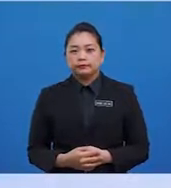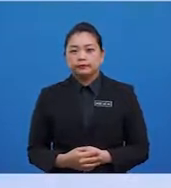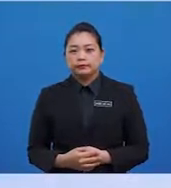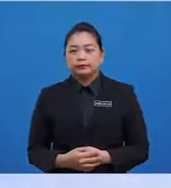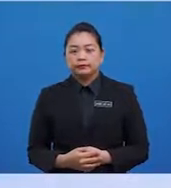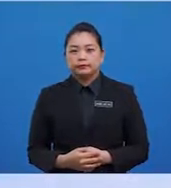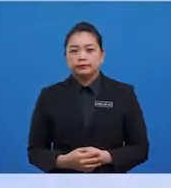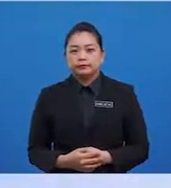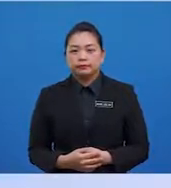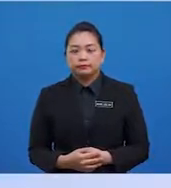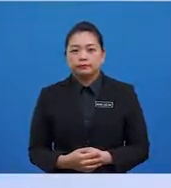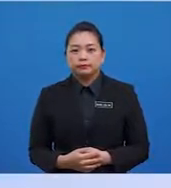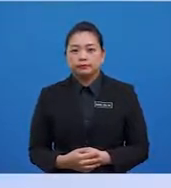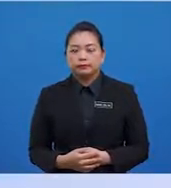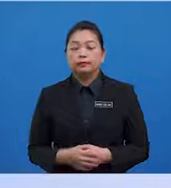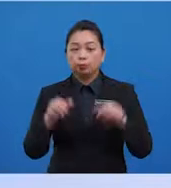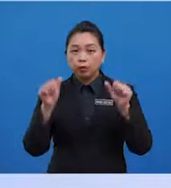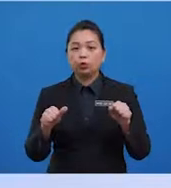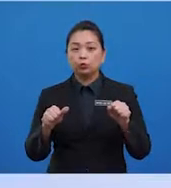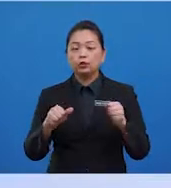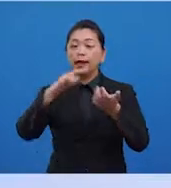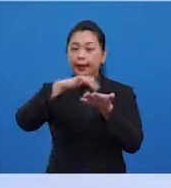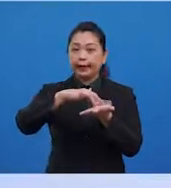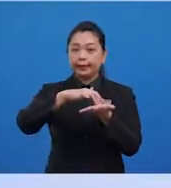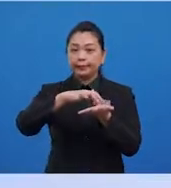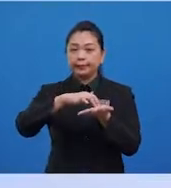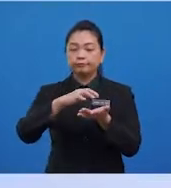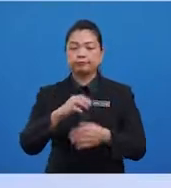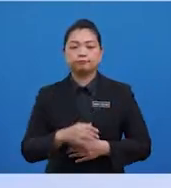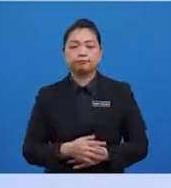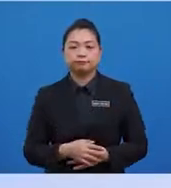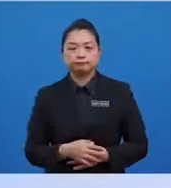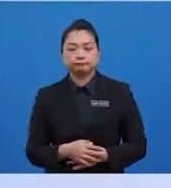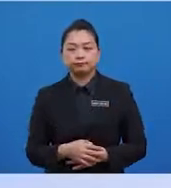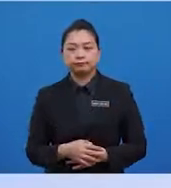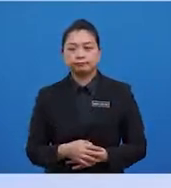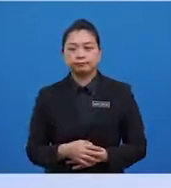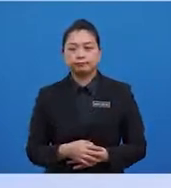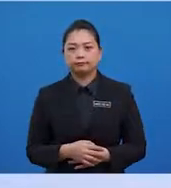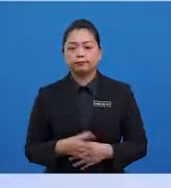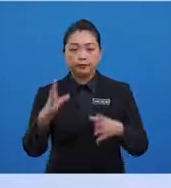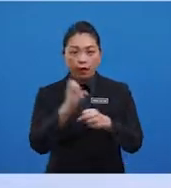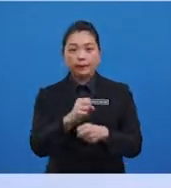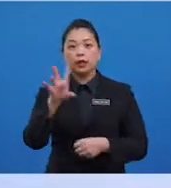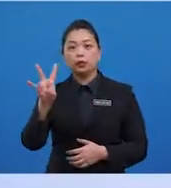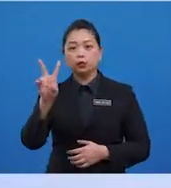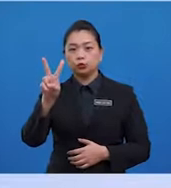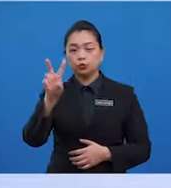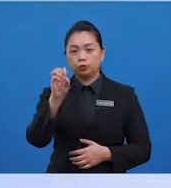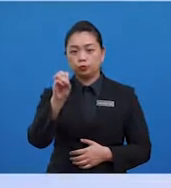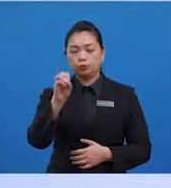dengan menggunakan kalkulator. hasil tambah. ialah 720.